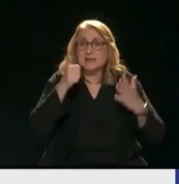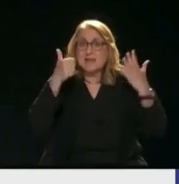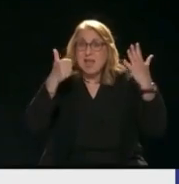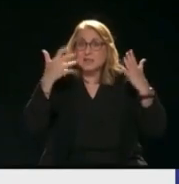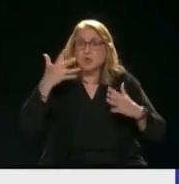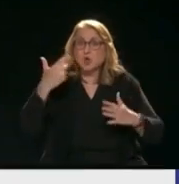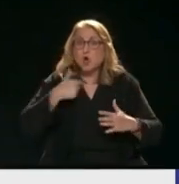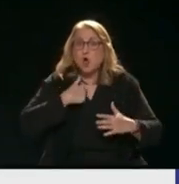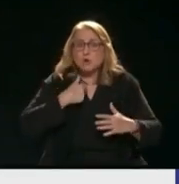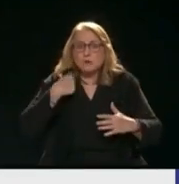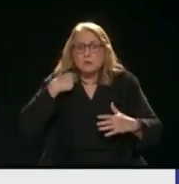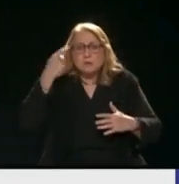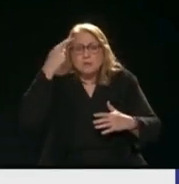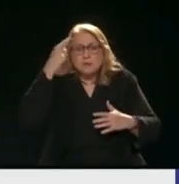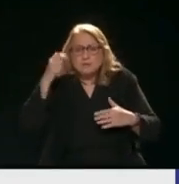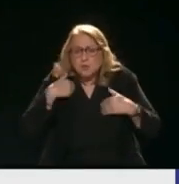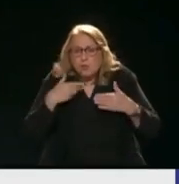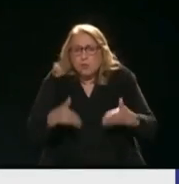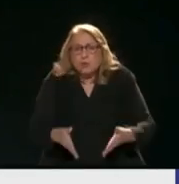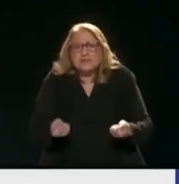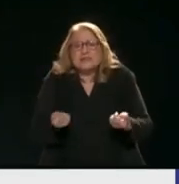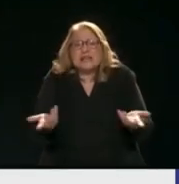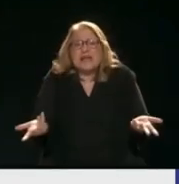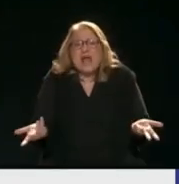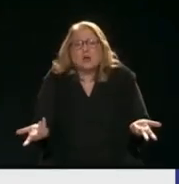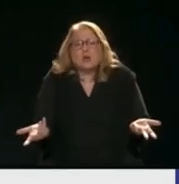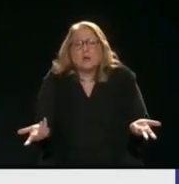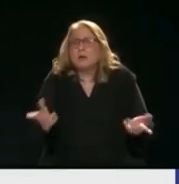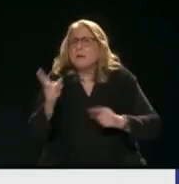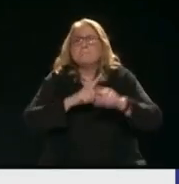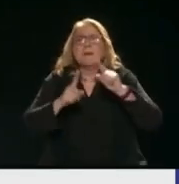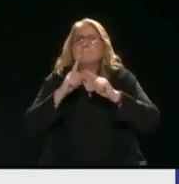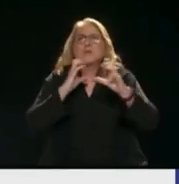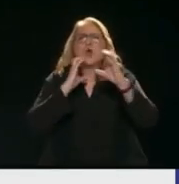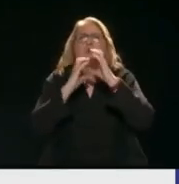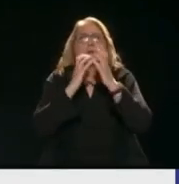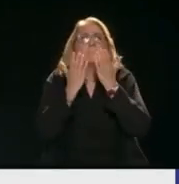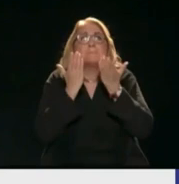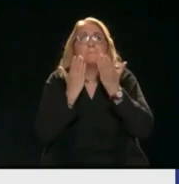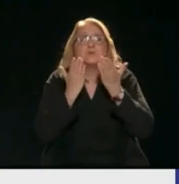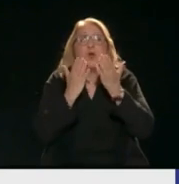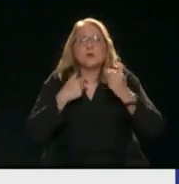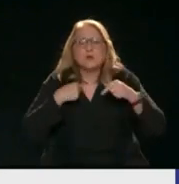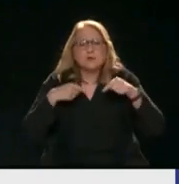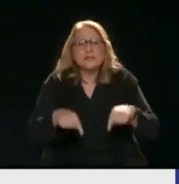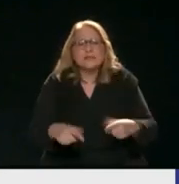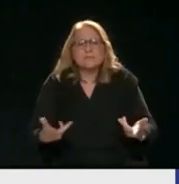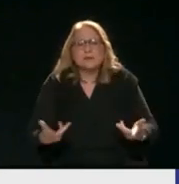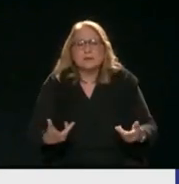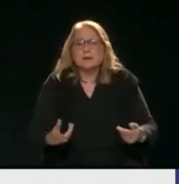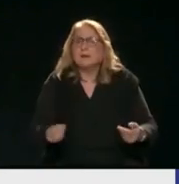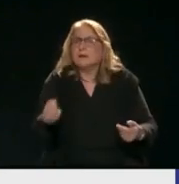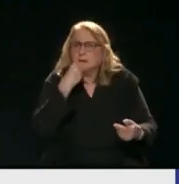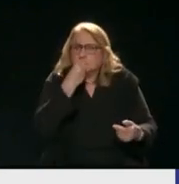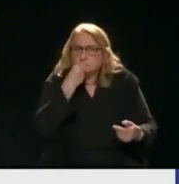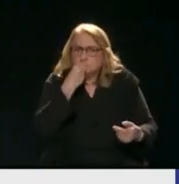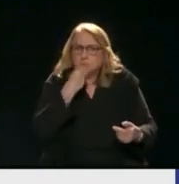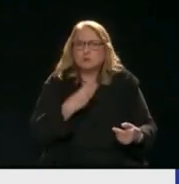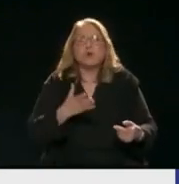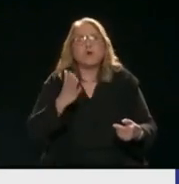κάνω εδώ Τι κάνω εδώ Με ποιους Με ποιο να μιλήσω Τι να κάνω Τι κάνω Τι παριστάνω εδώ Αναπνέω Τρώω Αφοδεύω Και